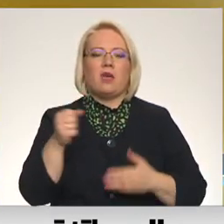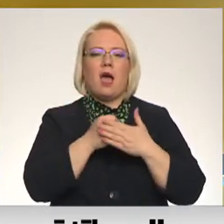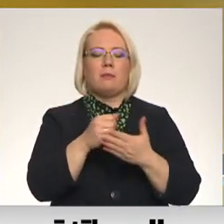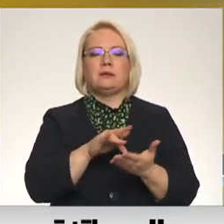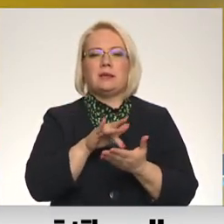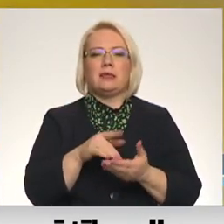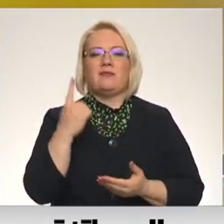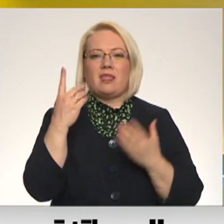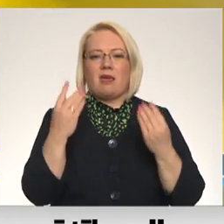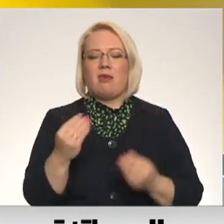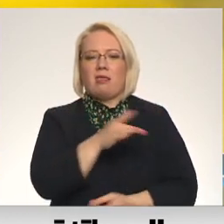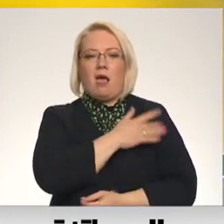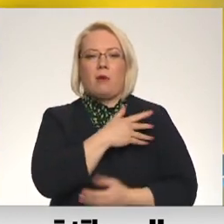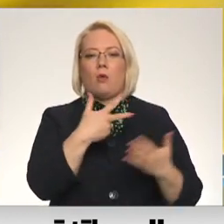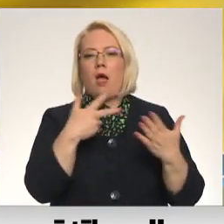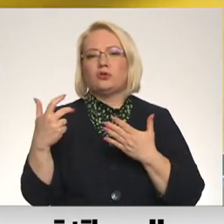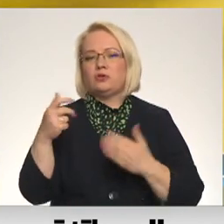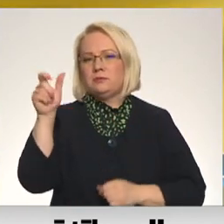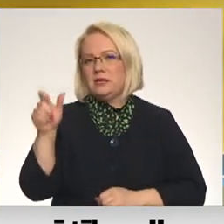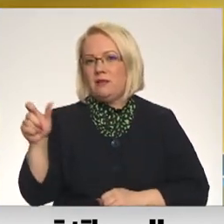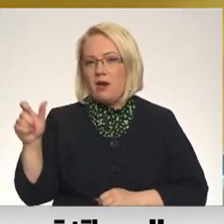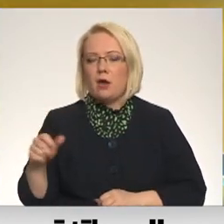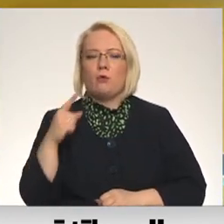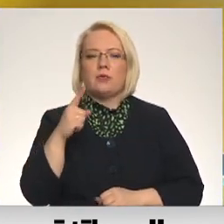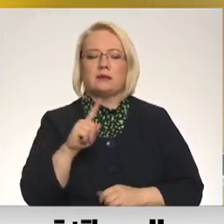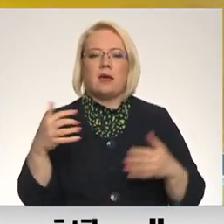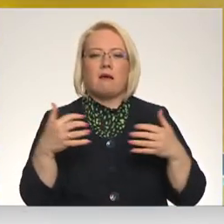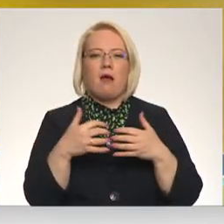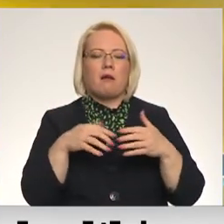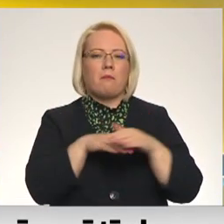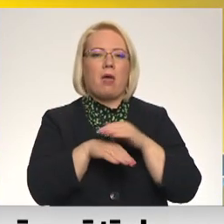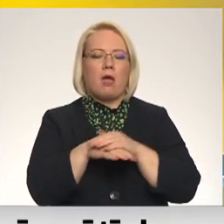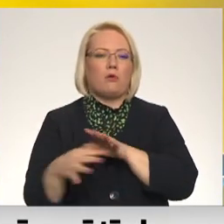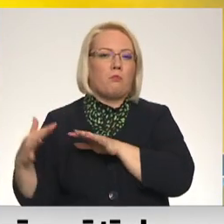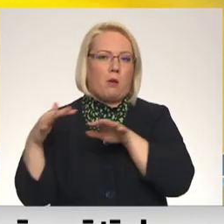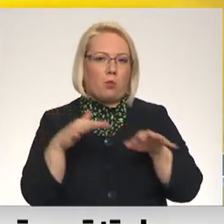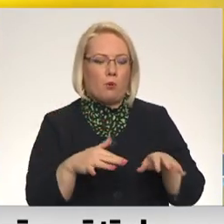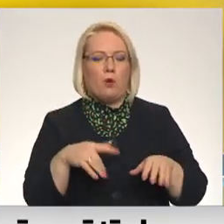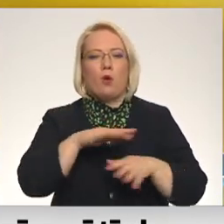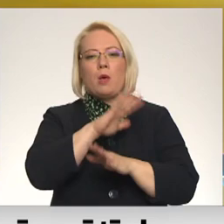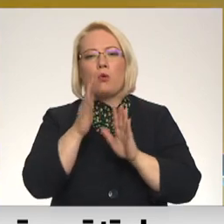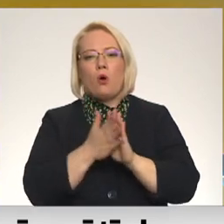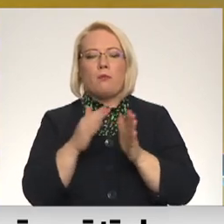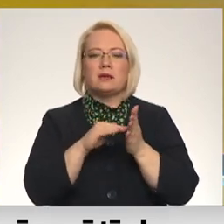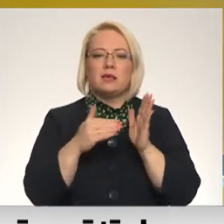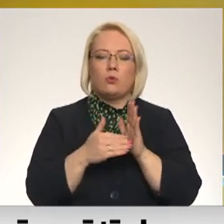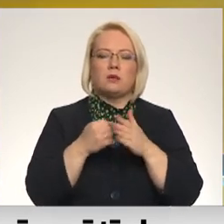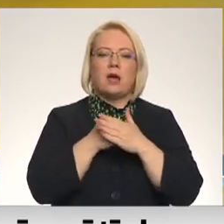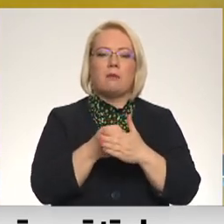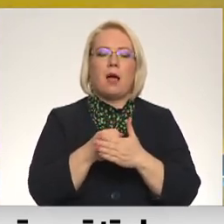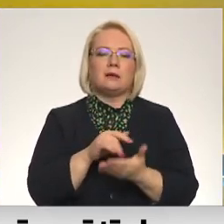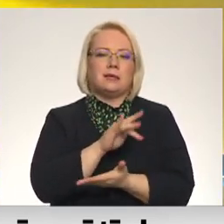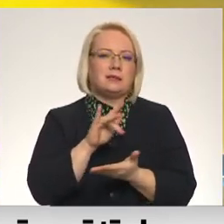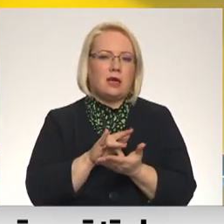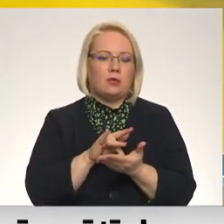apkalpo vidēji ap 800 cilvēku. Tas liecina par lielu kara bēgļu pieplūdumu. Tomēr kopumā situācija atbalsta centros šonadēļ